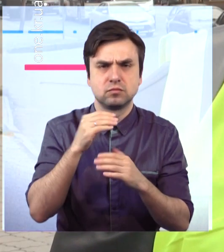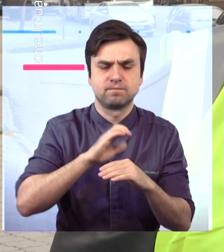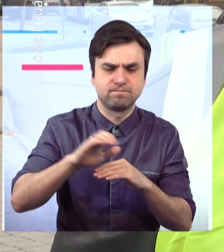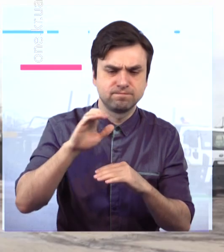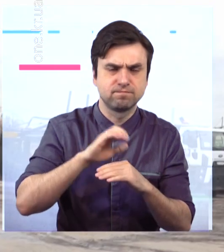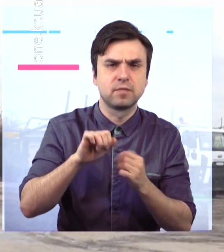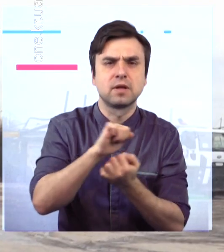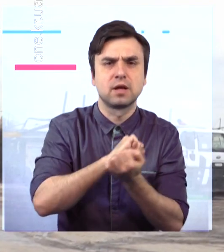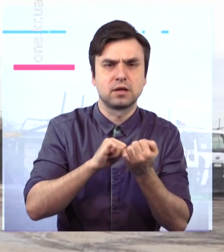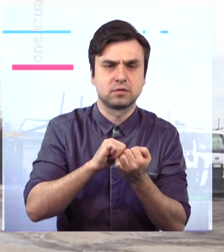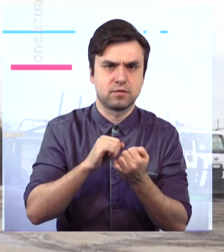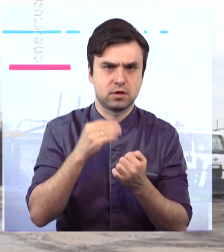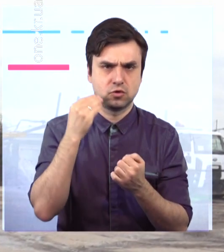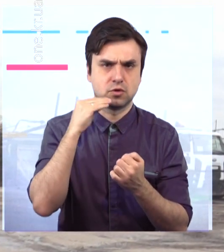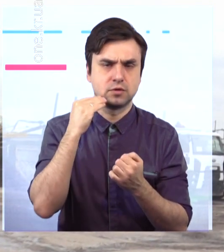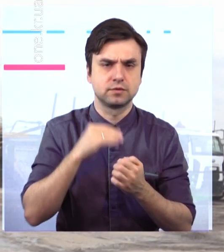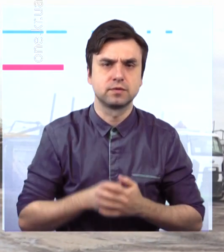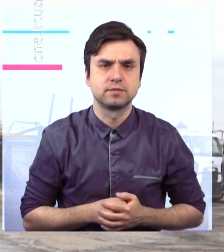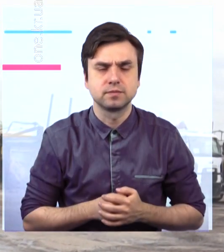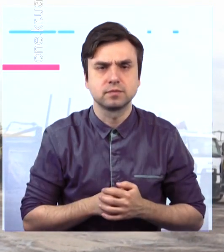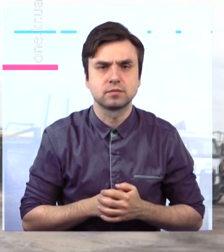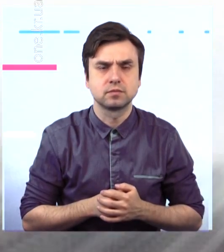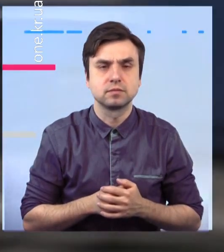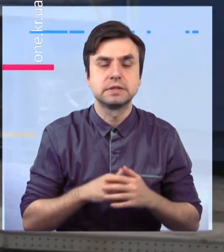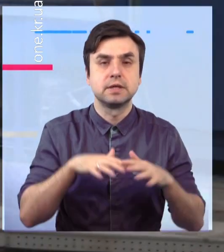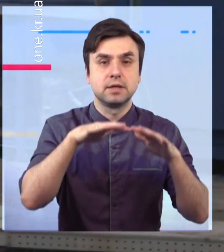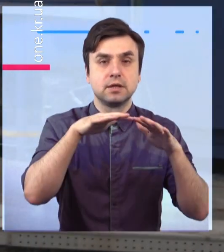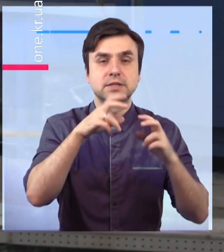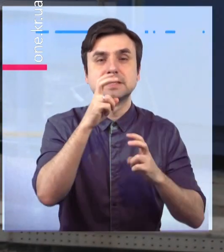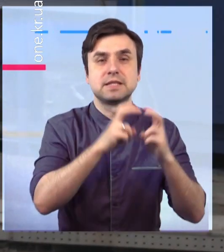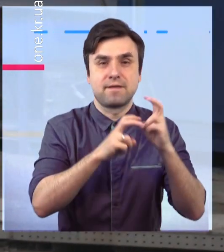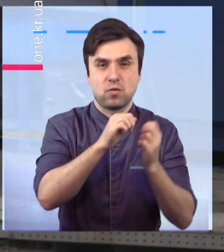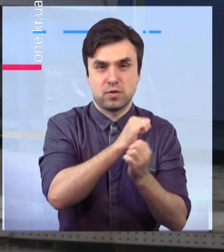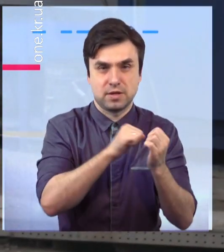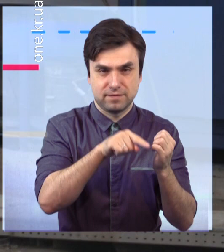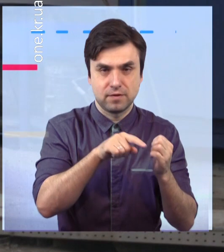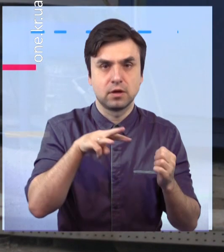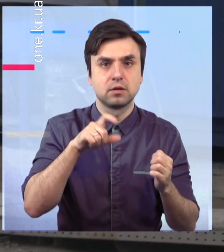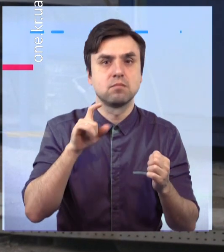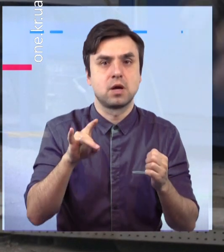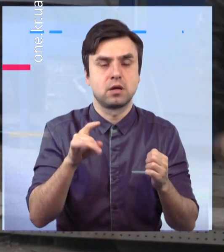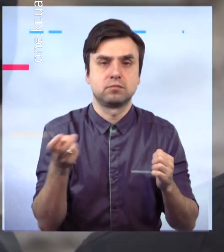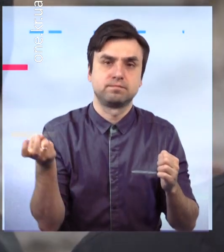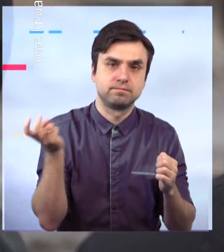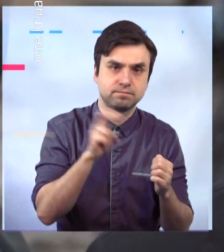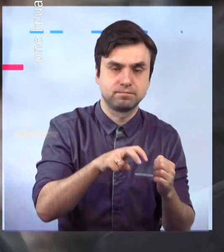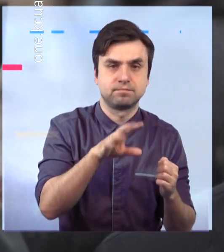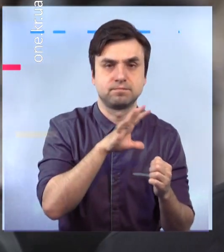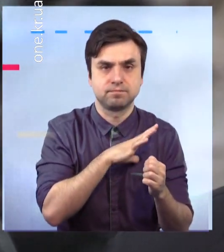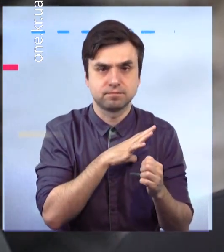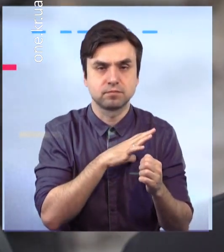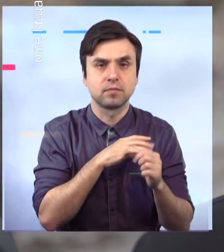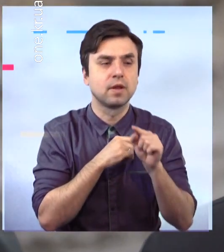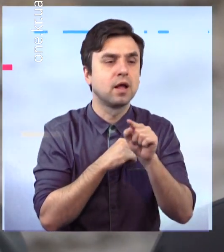производства роботи. Асфальтний завод у день запуску відвідав міський голова. Підрядники запевнили мера Костянтина Павлова в тому, що підготували